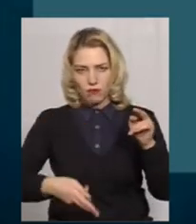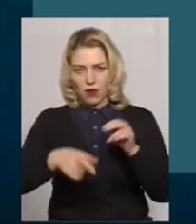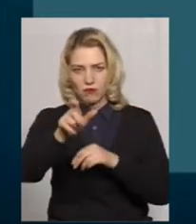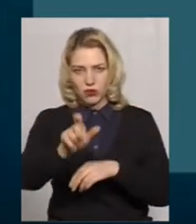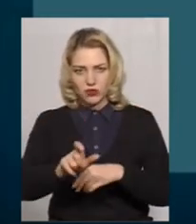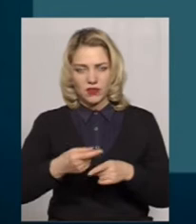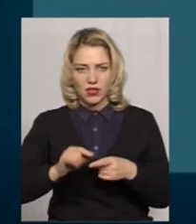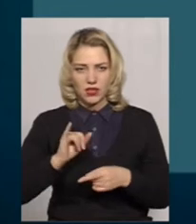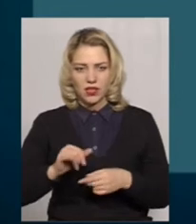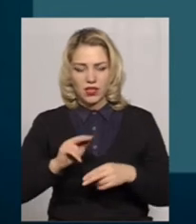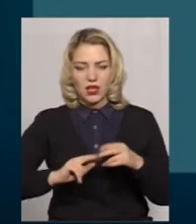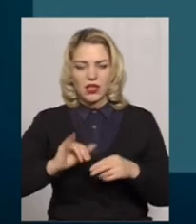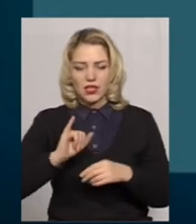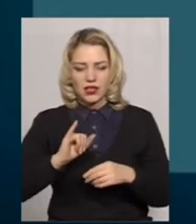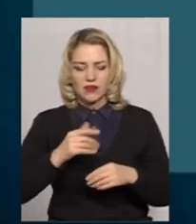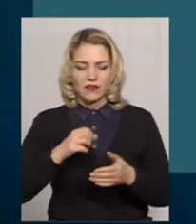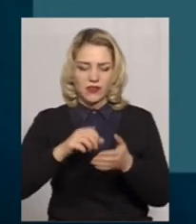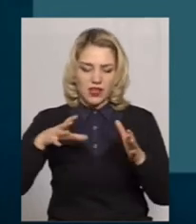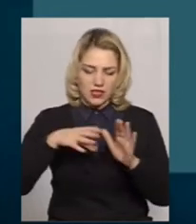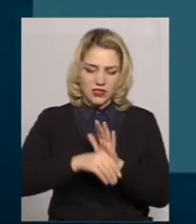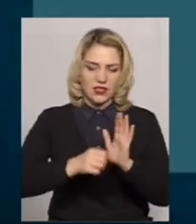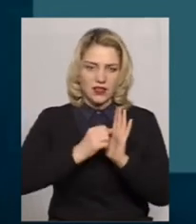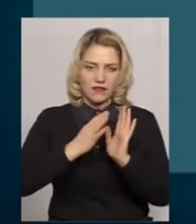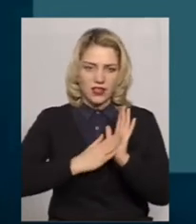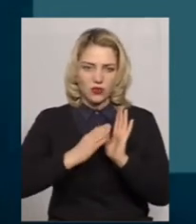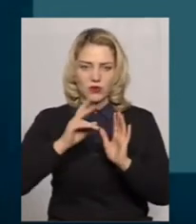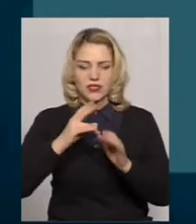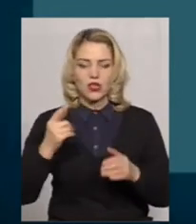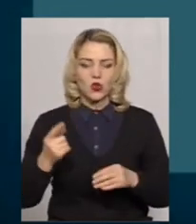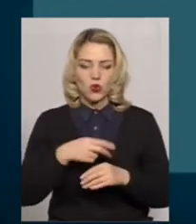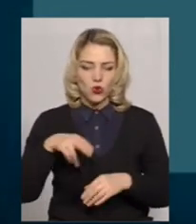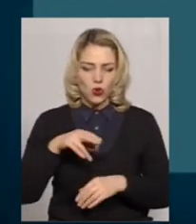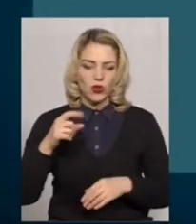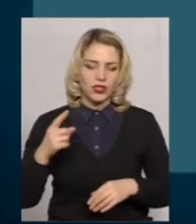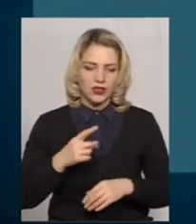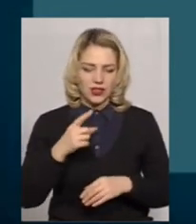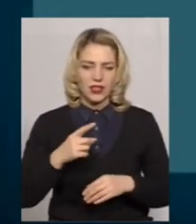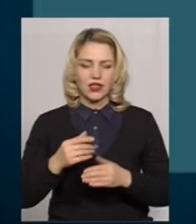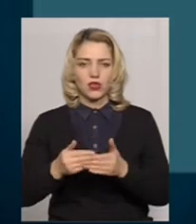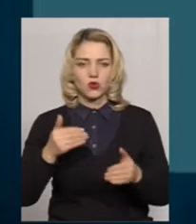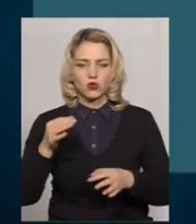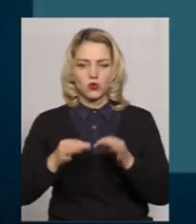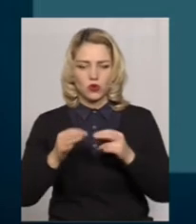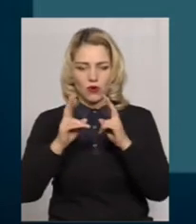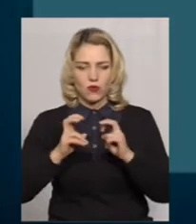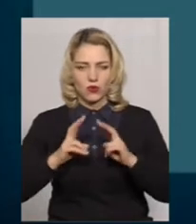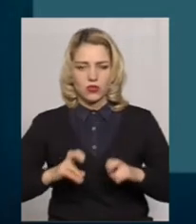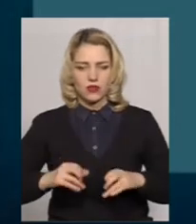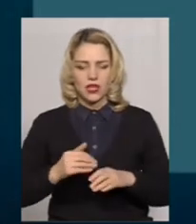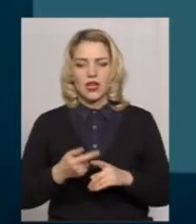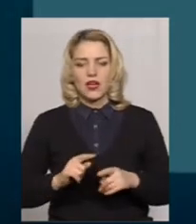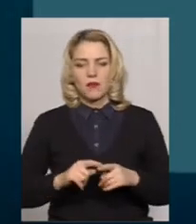поліції відразу внесені відомості до Єдиного реєстру досудових розслідувань за ст. 271, ч. 2.